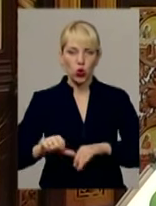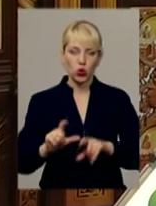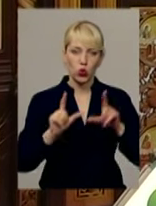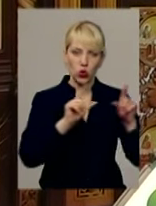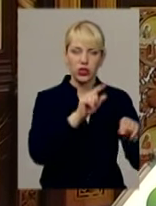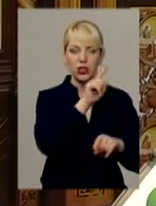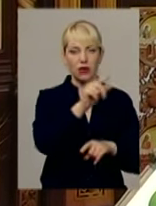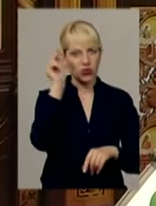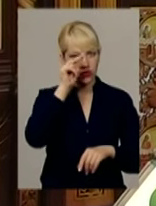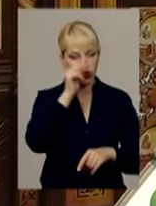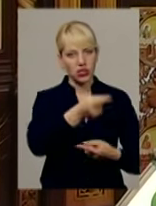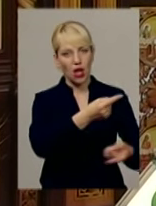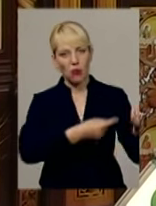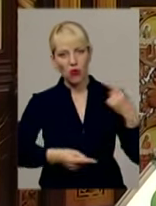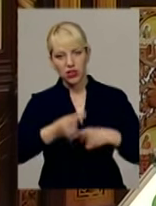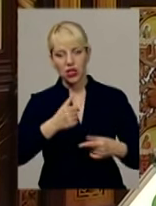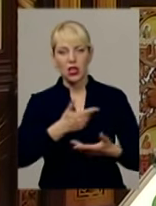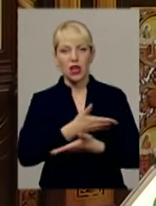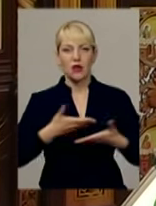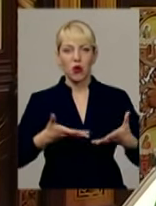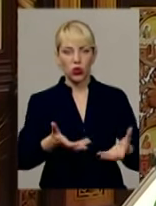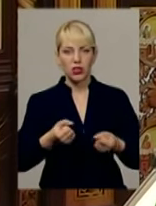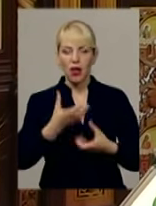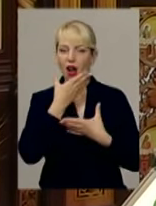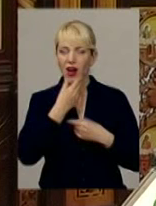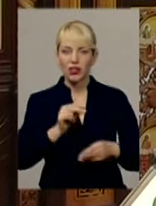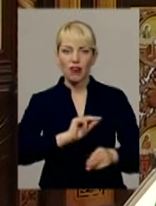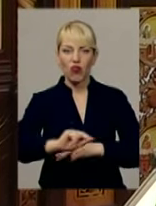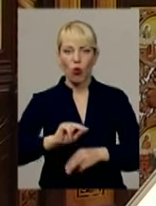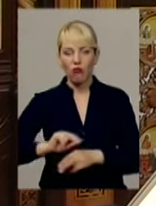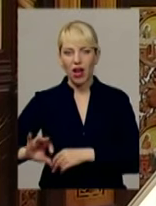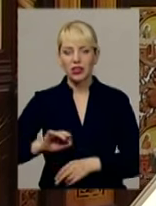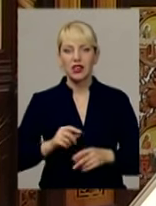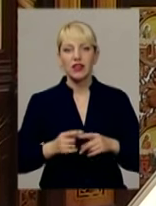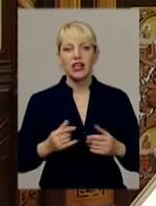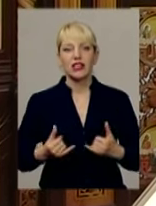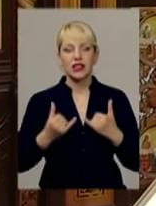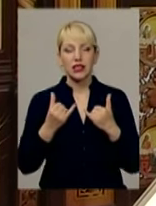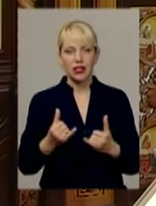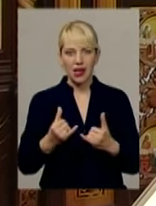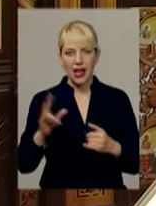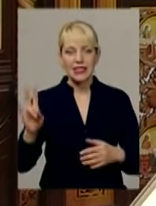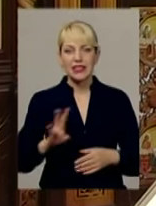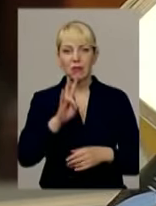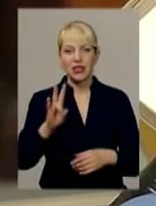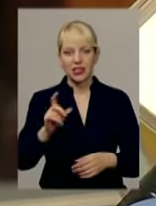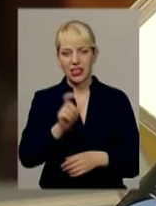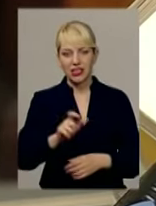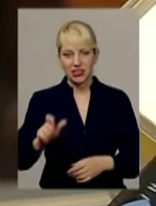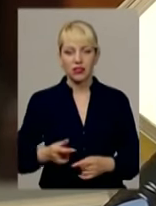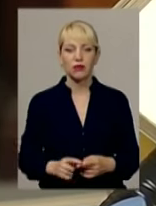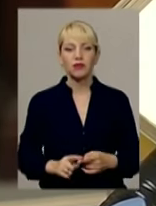і потім вони повертались, і ми отримували дуже добрих вихователів і викладачів для семінарійних лав, для семінаристів.